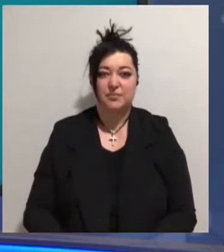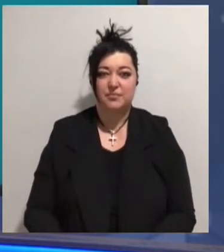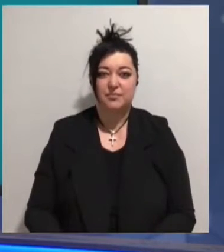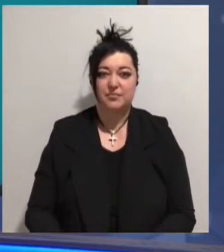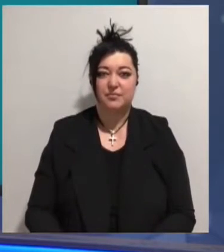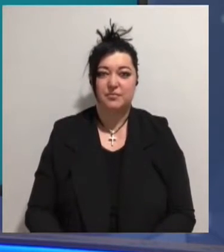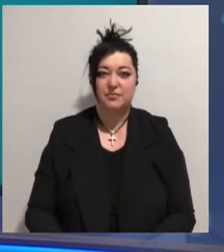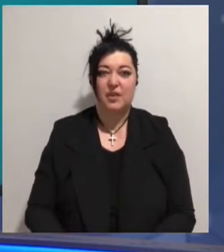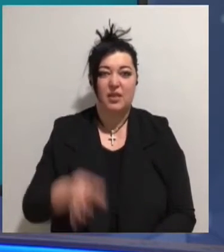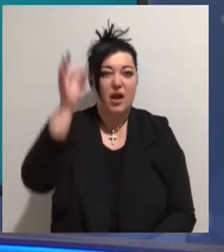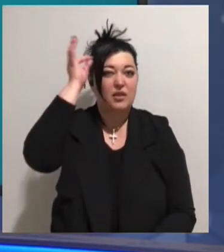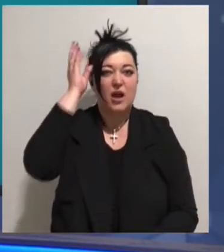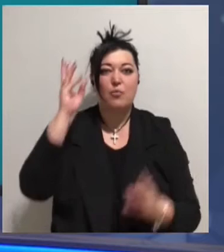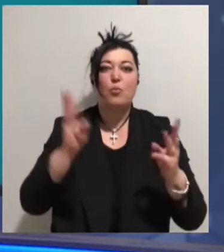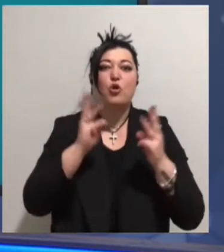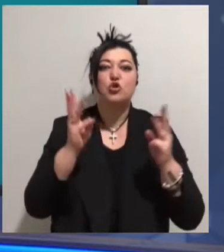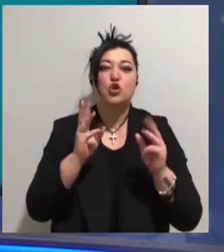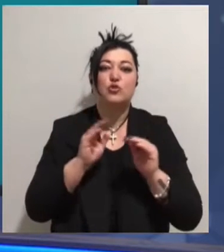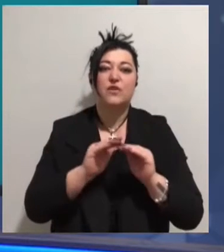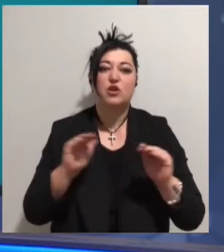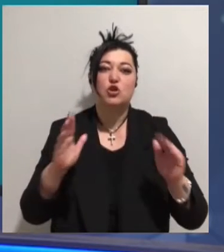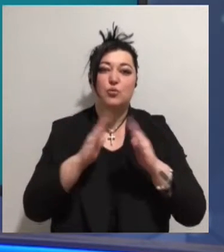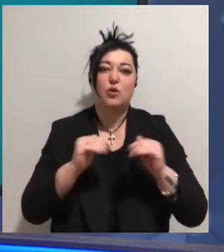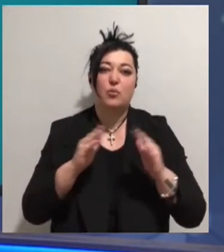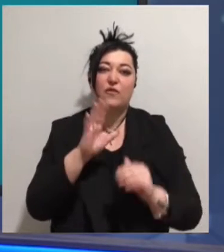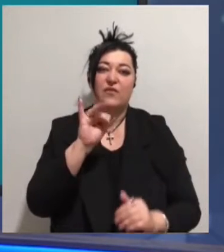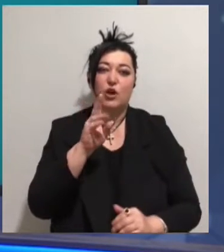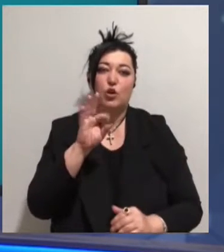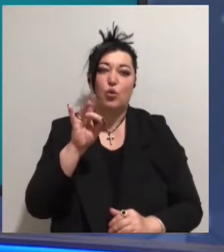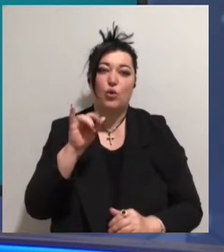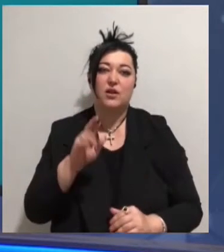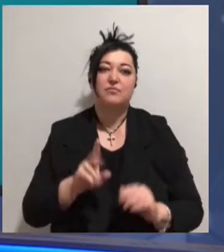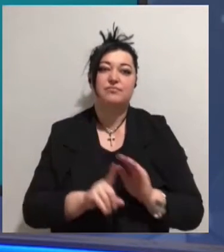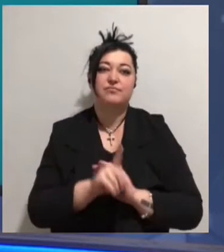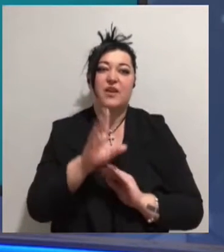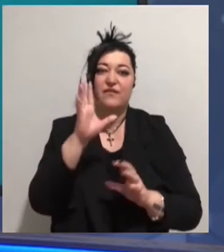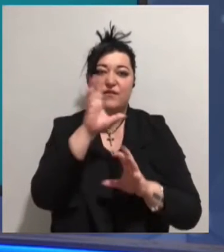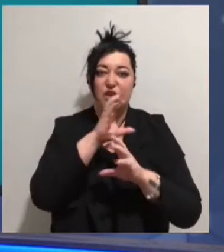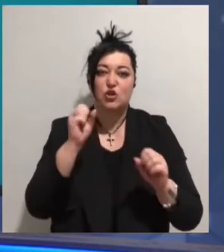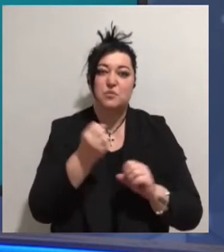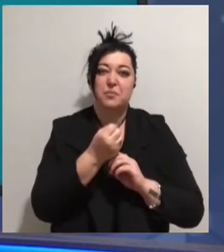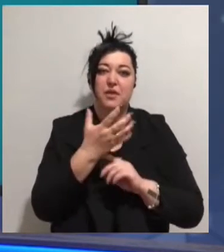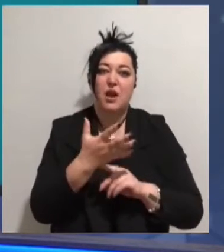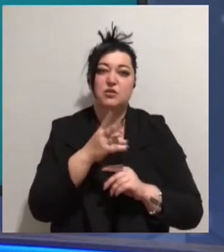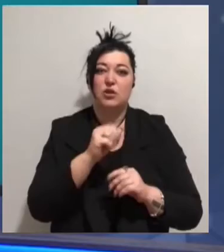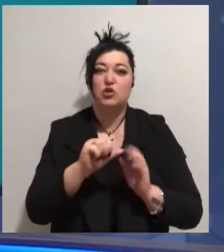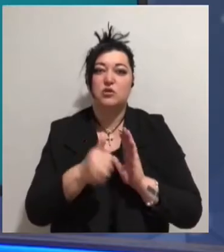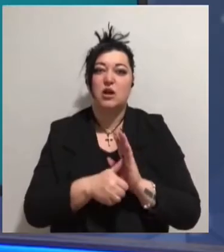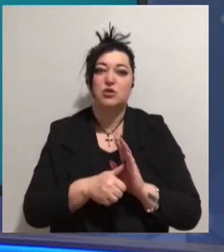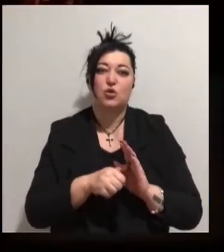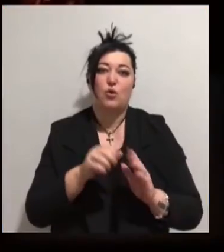Нагадаємо, пожежа в дитячому таборі «Вікторія» сталася в ніч з 15 на 16 вересня 2017